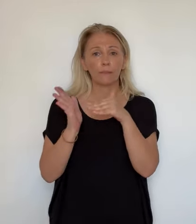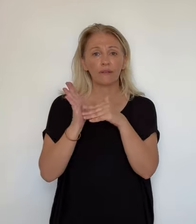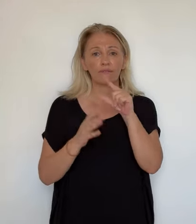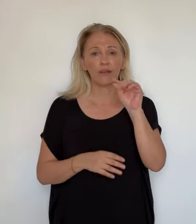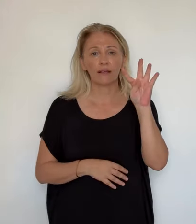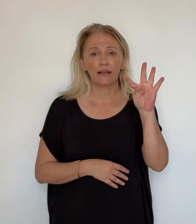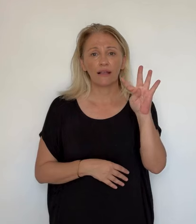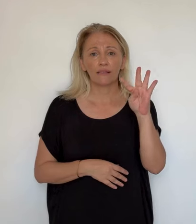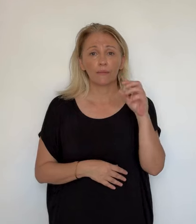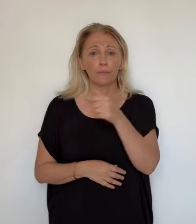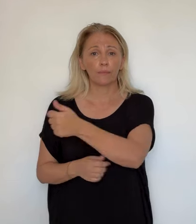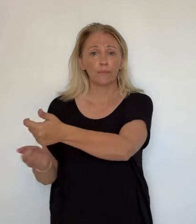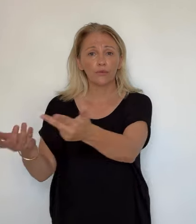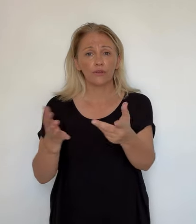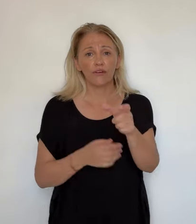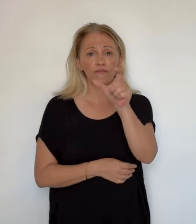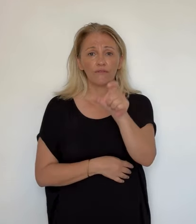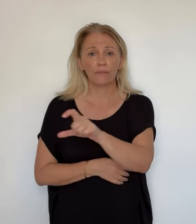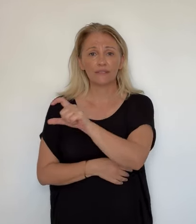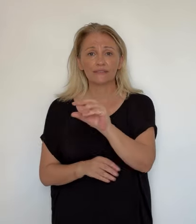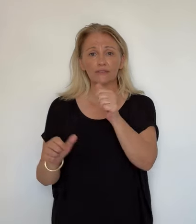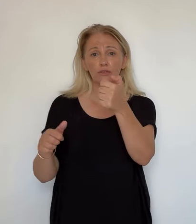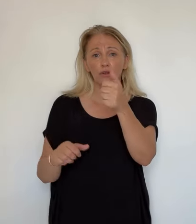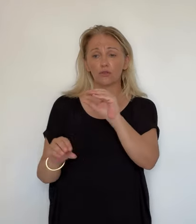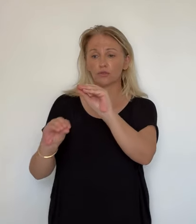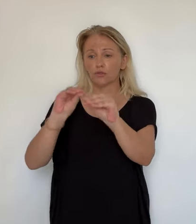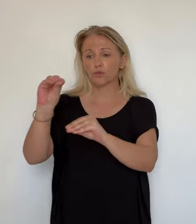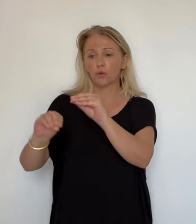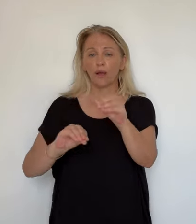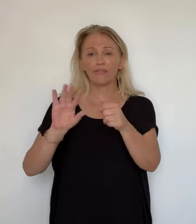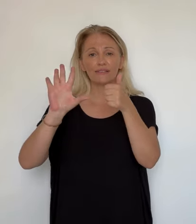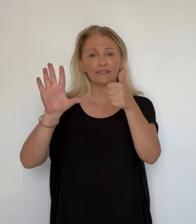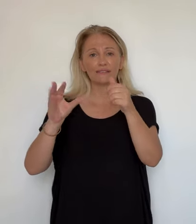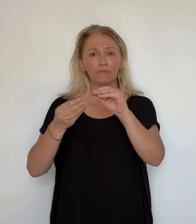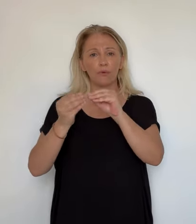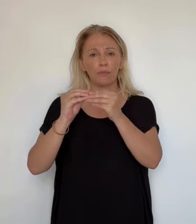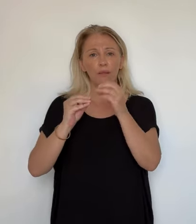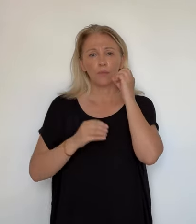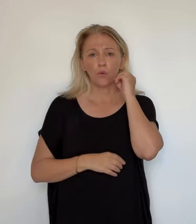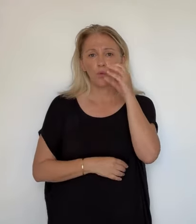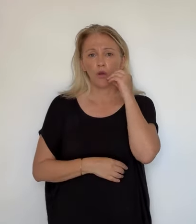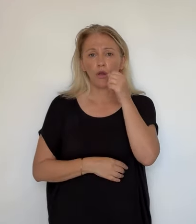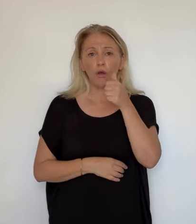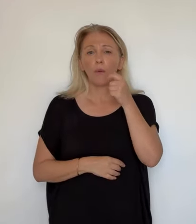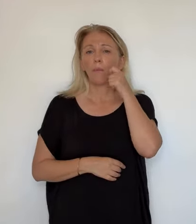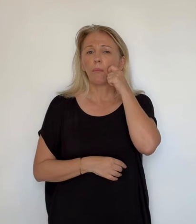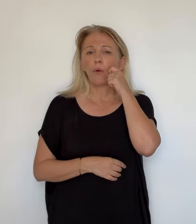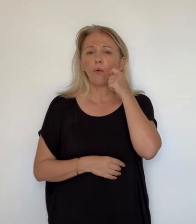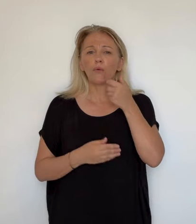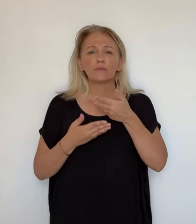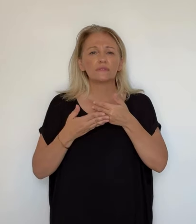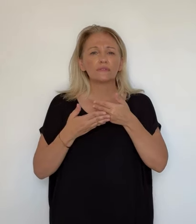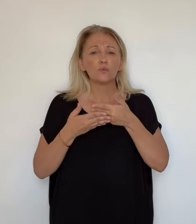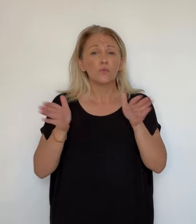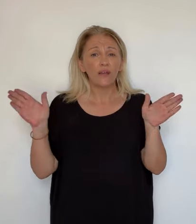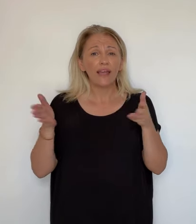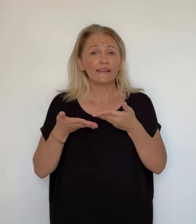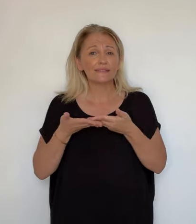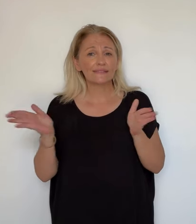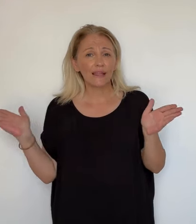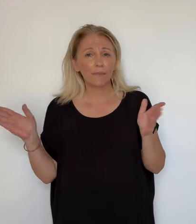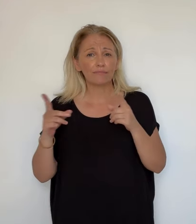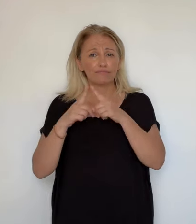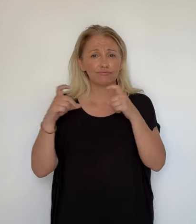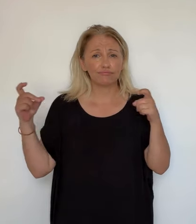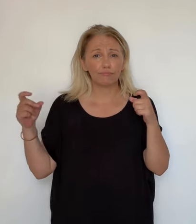Depuis le 1er janvier 2024, certaines pharmacies Corse traitent au comptoir six pathologies courantes. Plaie simple, brûlure au premier